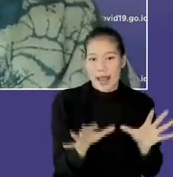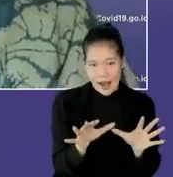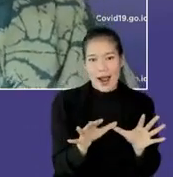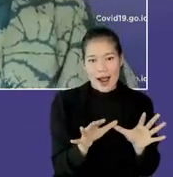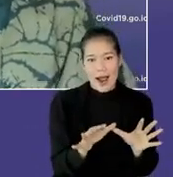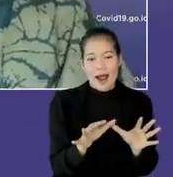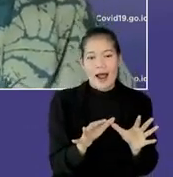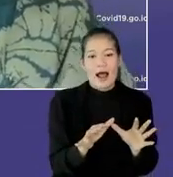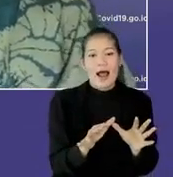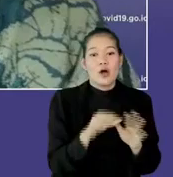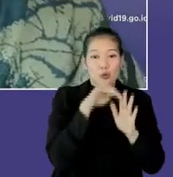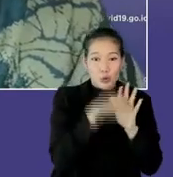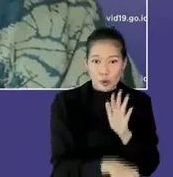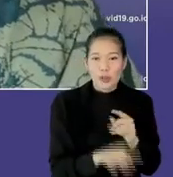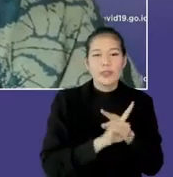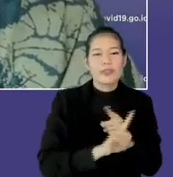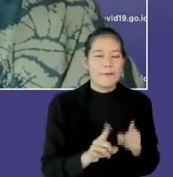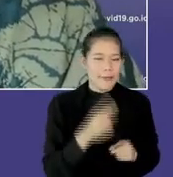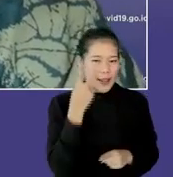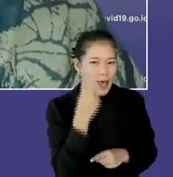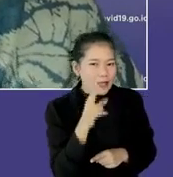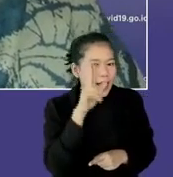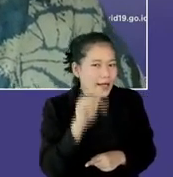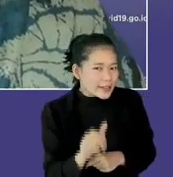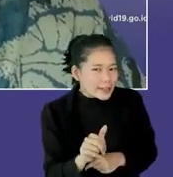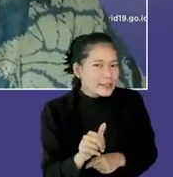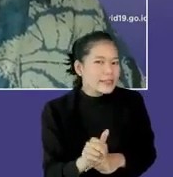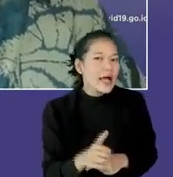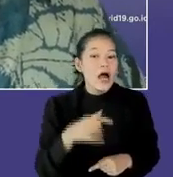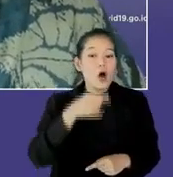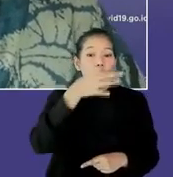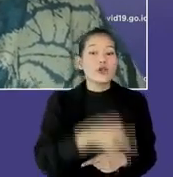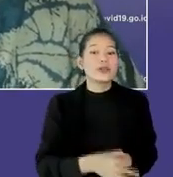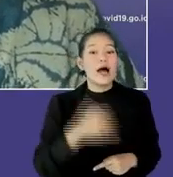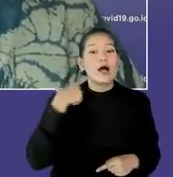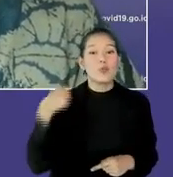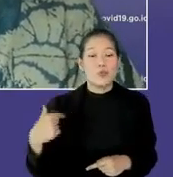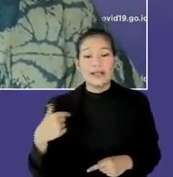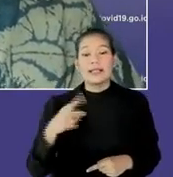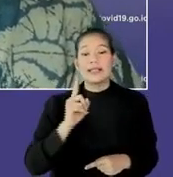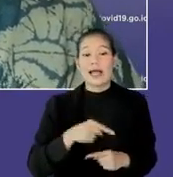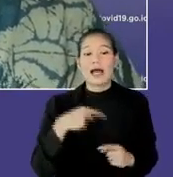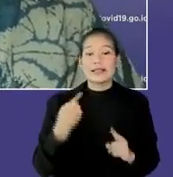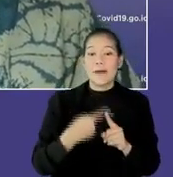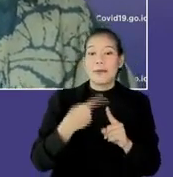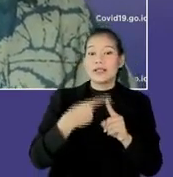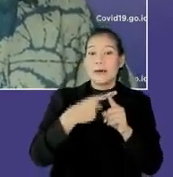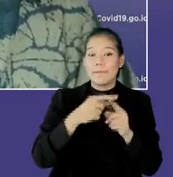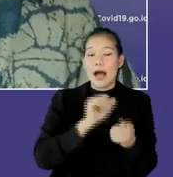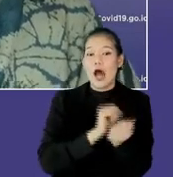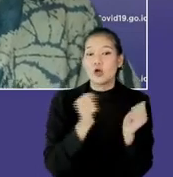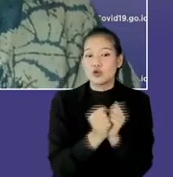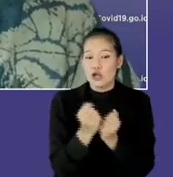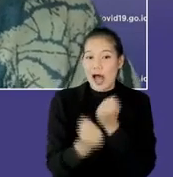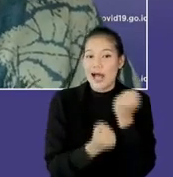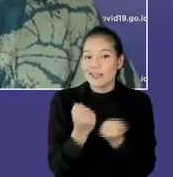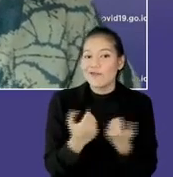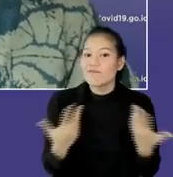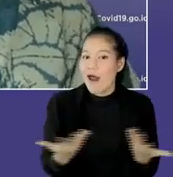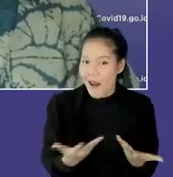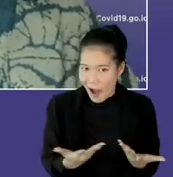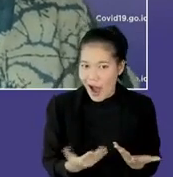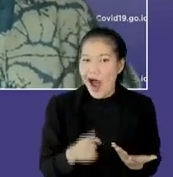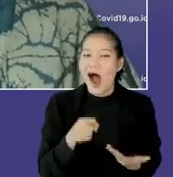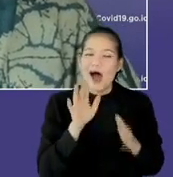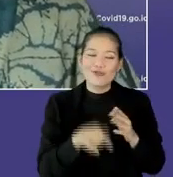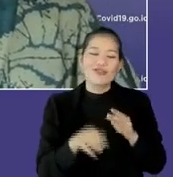banyak mengalami perbaikan, tapi tetap harus kita lihat, siapa sih kabupaten kota dengan peningkatan, jumlah kasus aktif, peningkatan bor ini